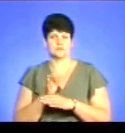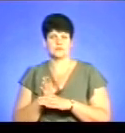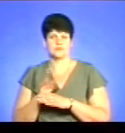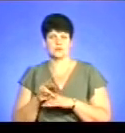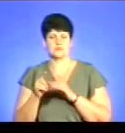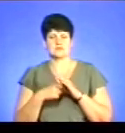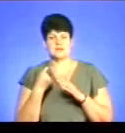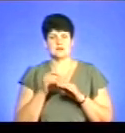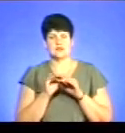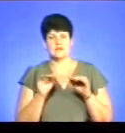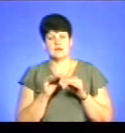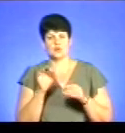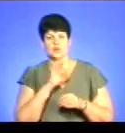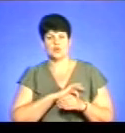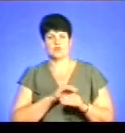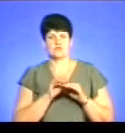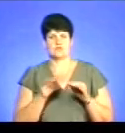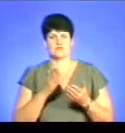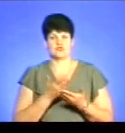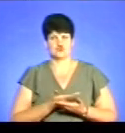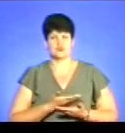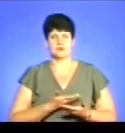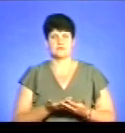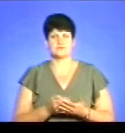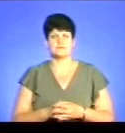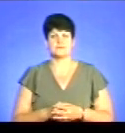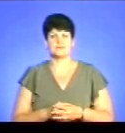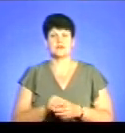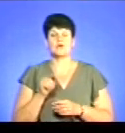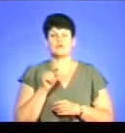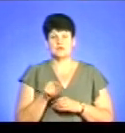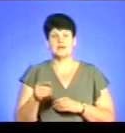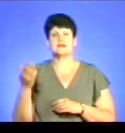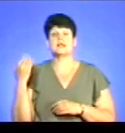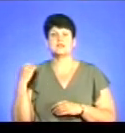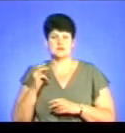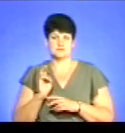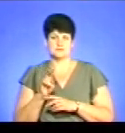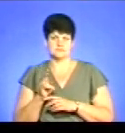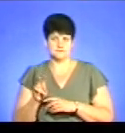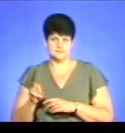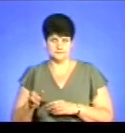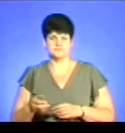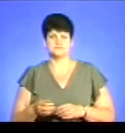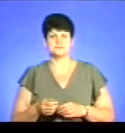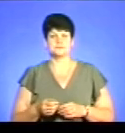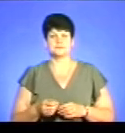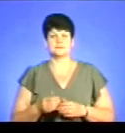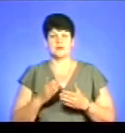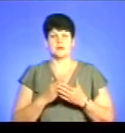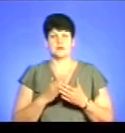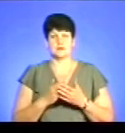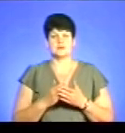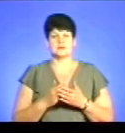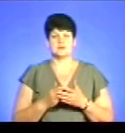про рівень духовдів, про рівень життя? І вони відвідували до цього часу, і мається на увазі